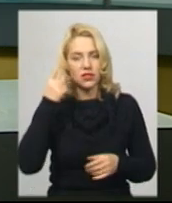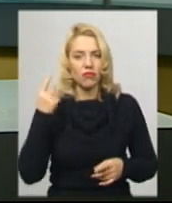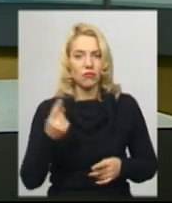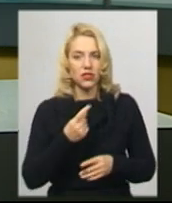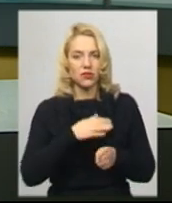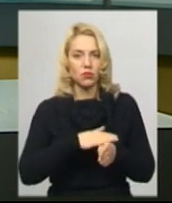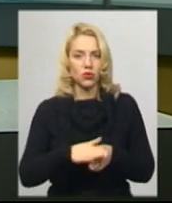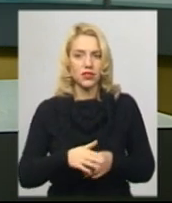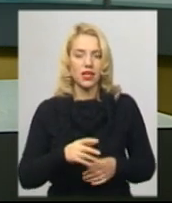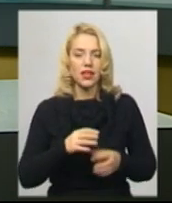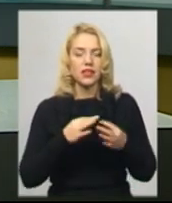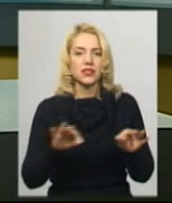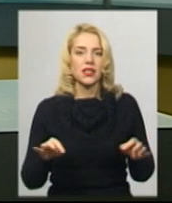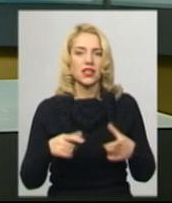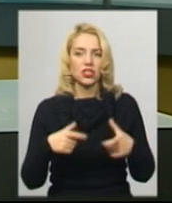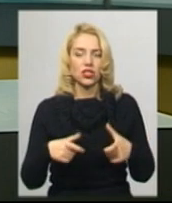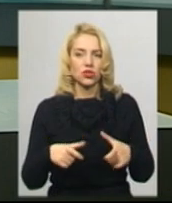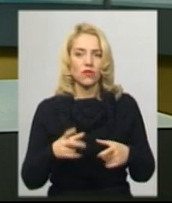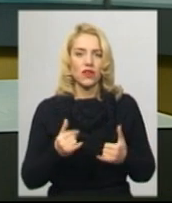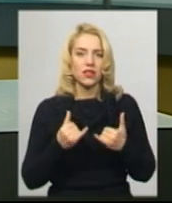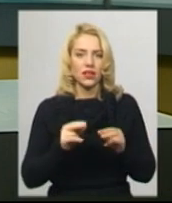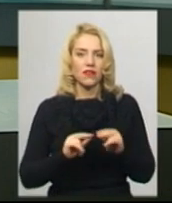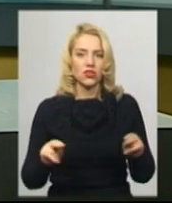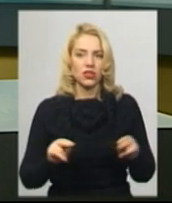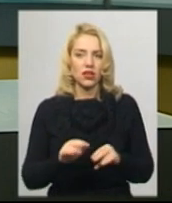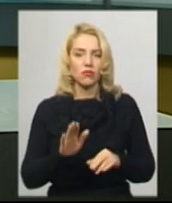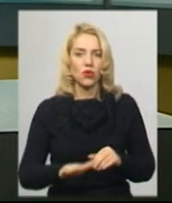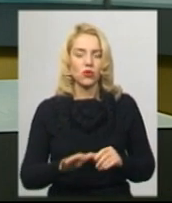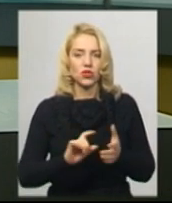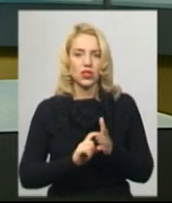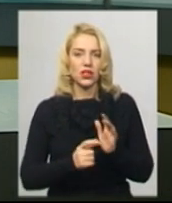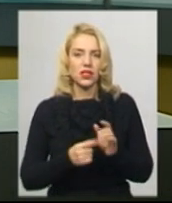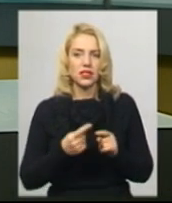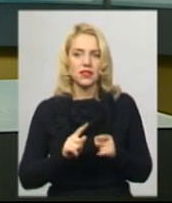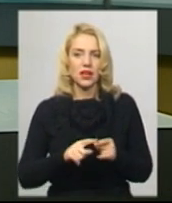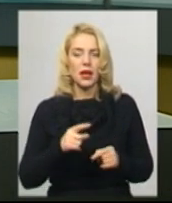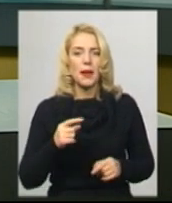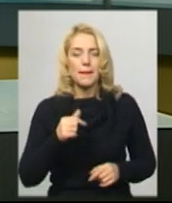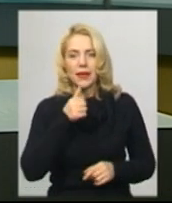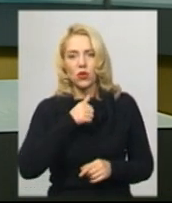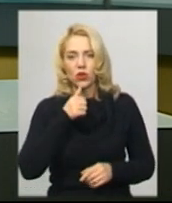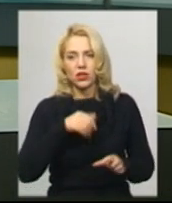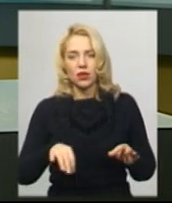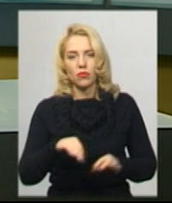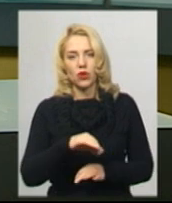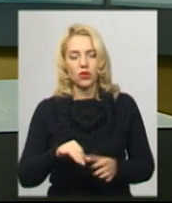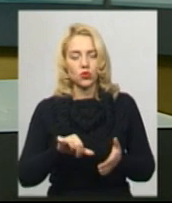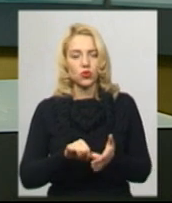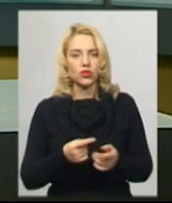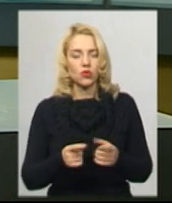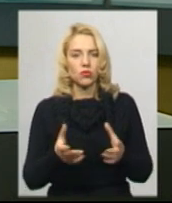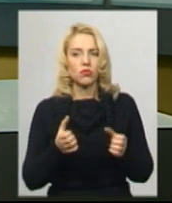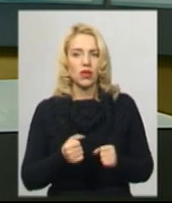відбулось незалежне тестування для вчителів молодших класів. Це пілотний проєкт, участь у ньому брали вчителі Хмельницького та області. Про це розповіла